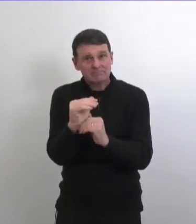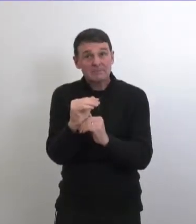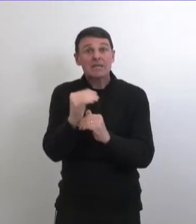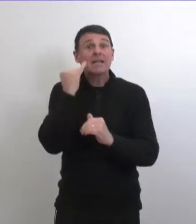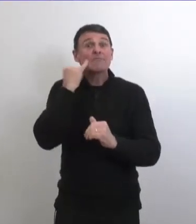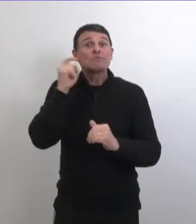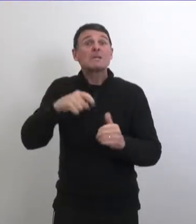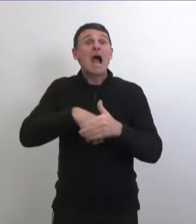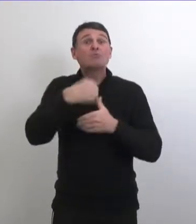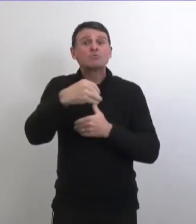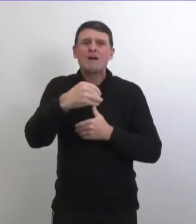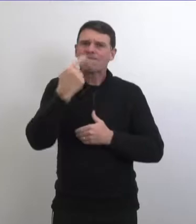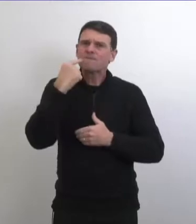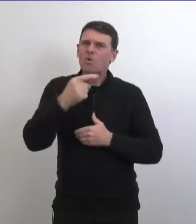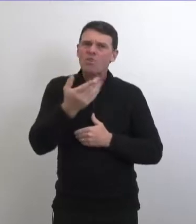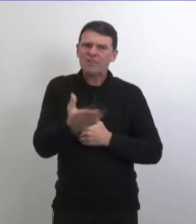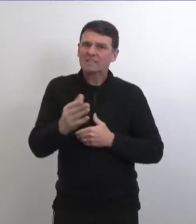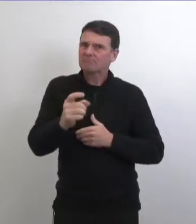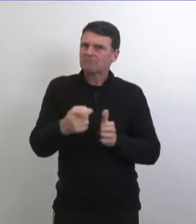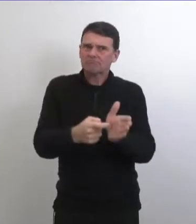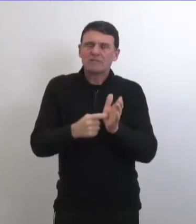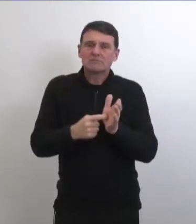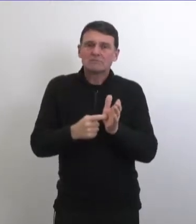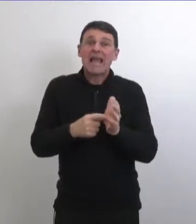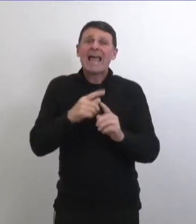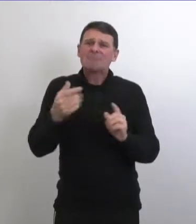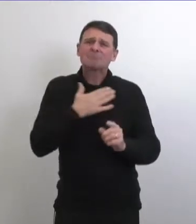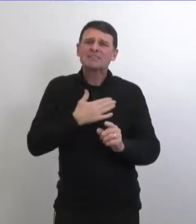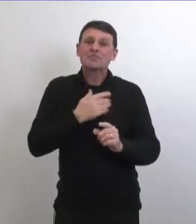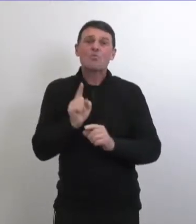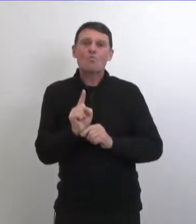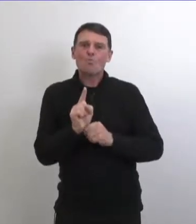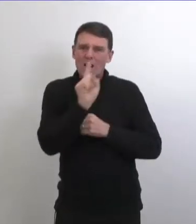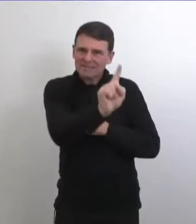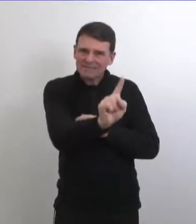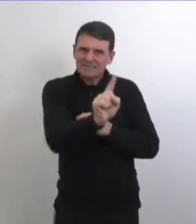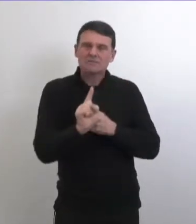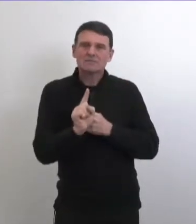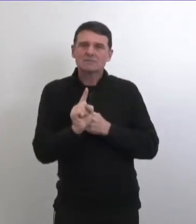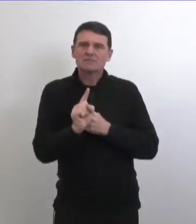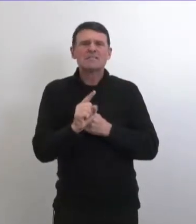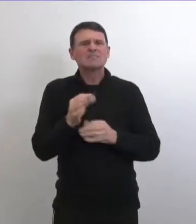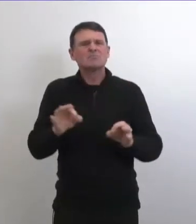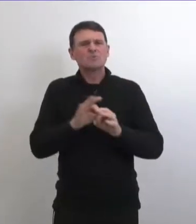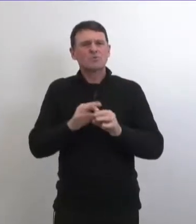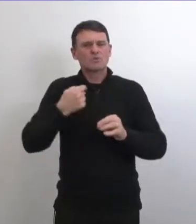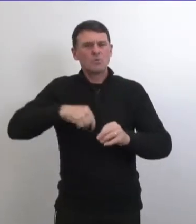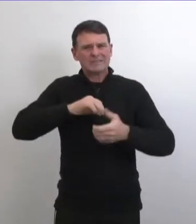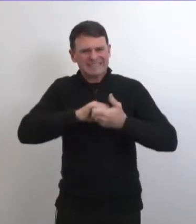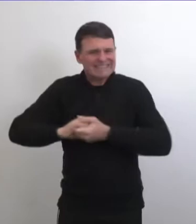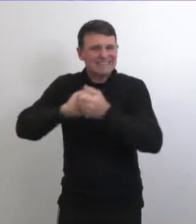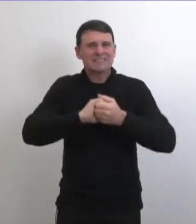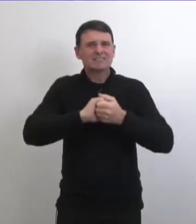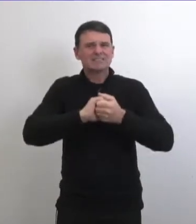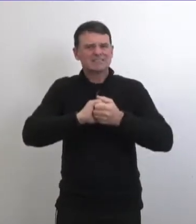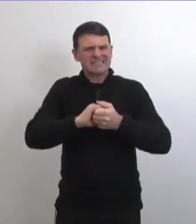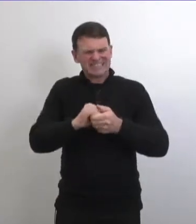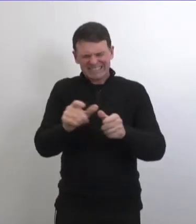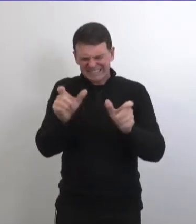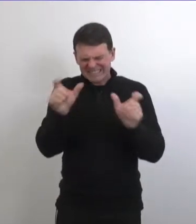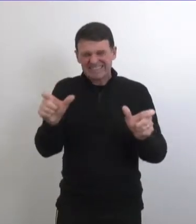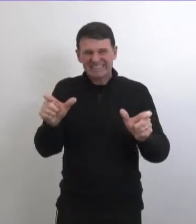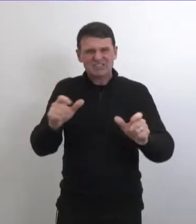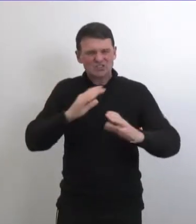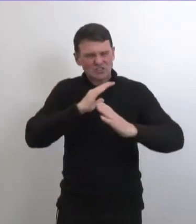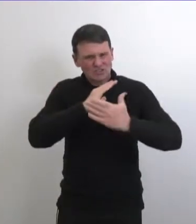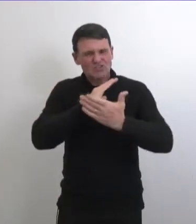habite chez nous on ne doit sortir que pour des raisons essentielles et on ne doit envoyer qu'une seule personne tout le monde doit passer à l'action ensemble si on veut arrêter ça